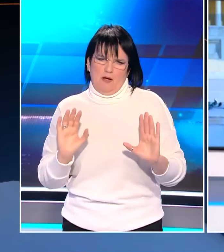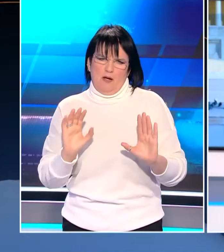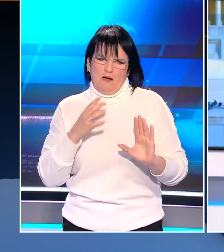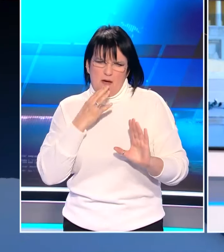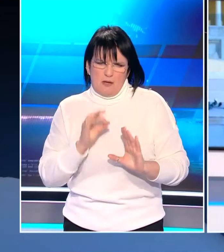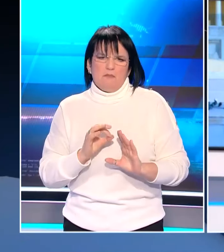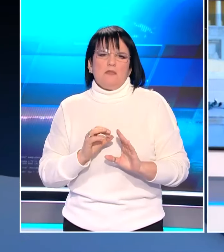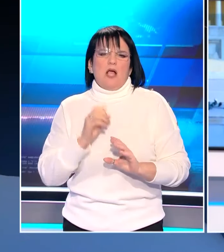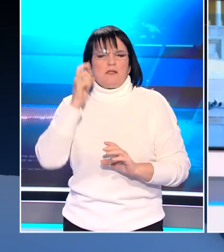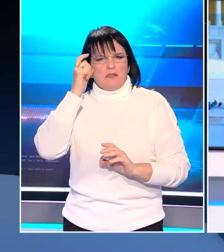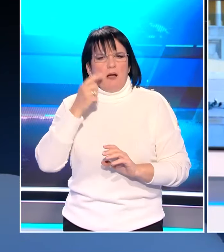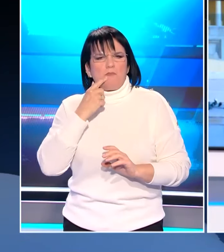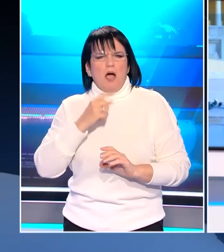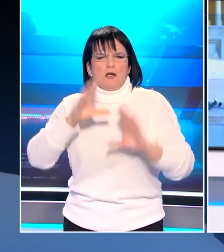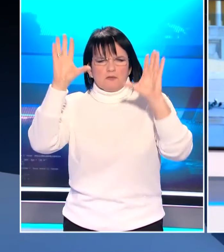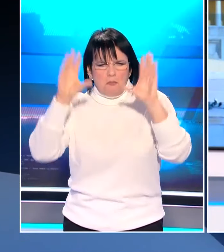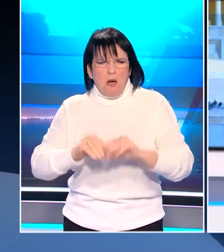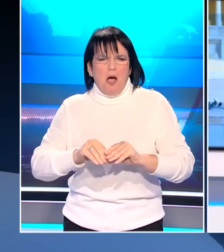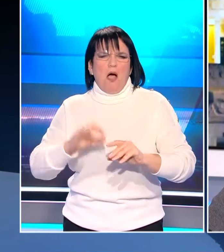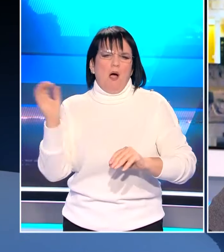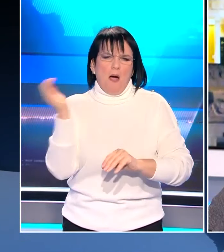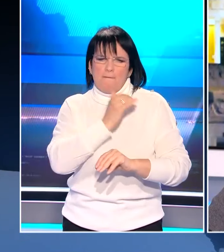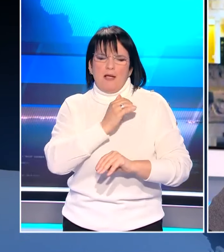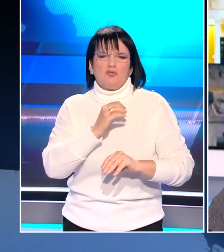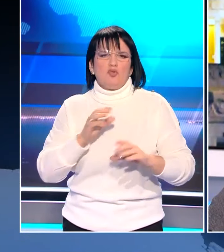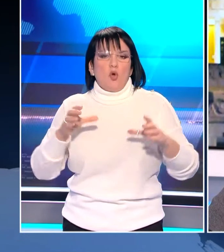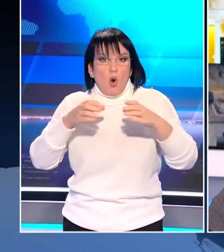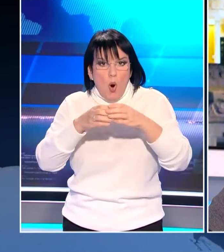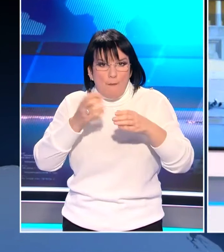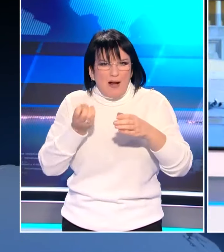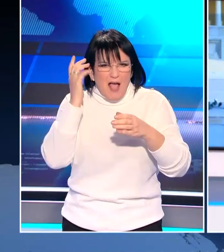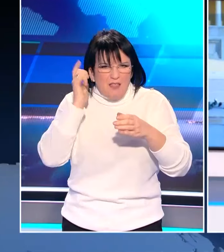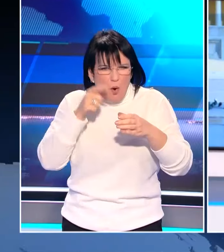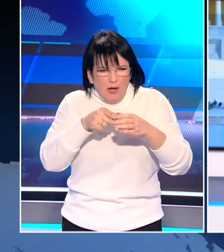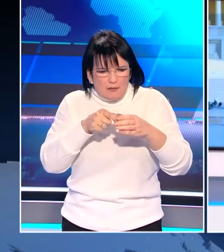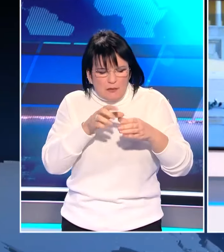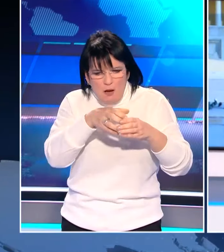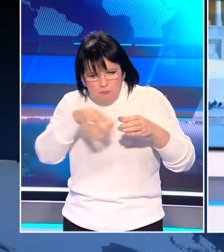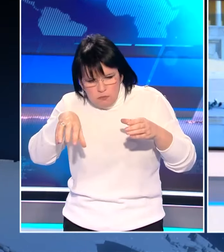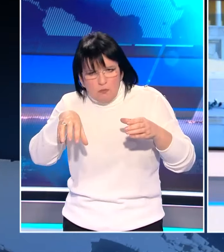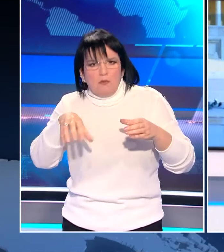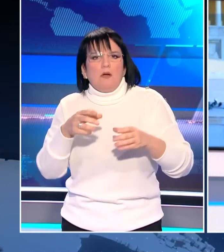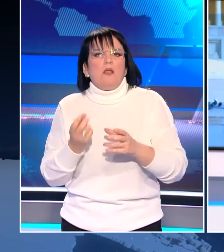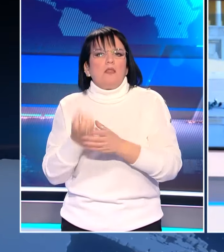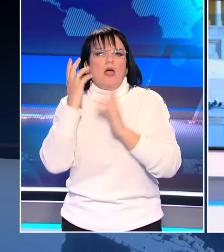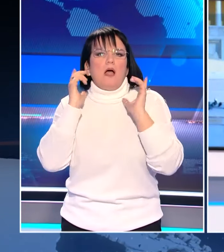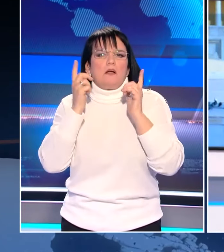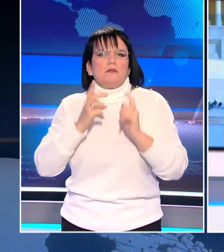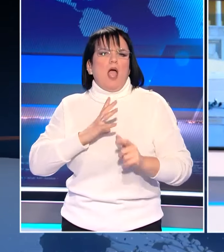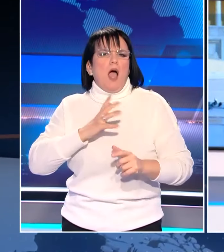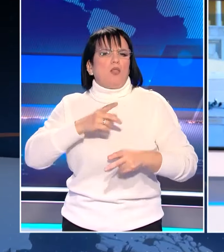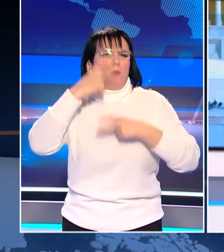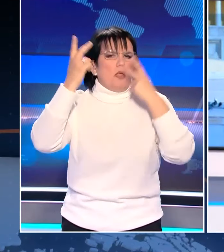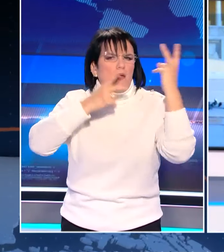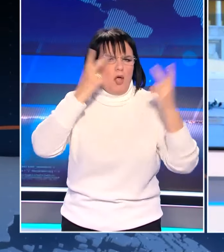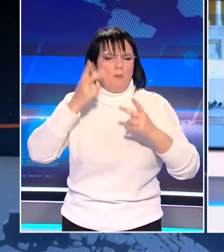πολιτική κατέβασε ο κ. Σαμαράς. Με αρχή, μέση και Άρα κάνει κόμμα μες στο κόμμα. Με κριτική όχι μόνο για το ζήτημα των ανθρωπίνων δικαιωμάτων και των ελευθεριών,